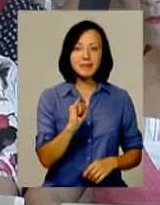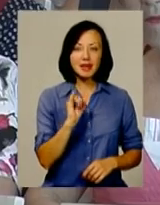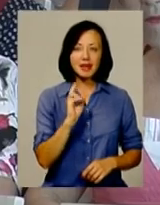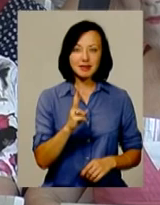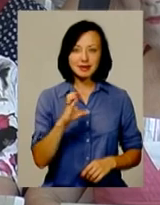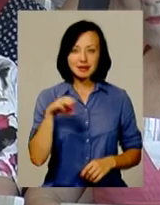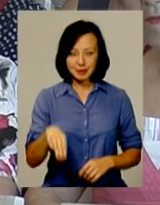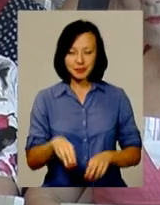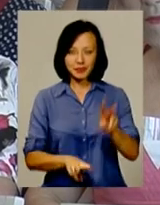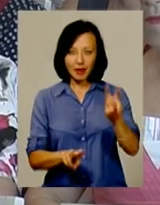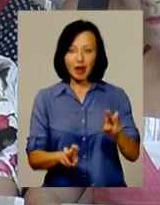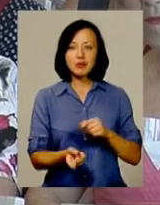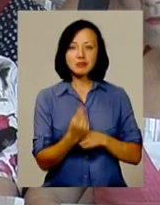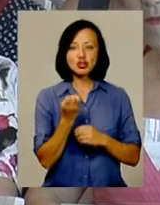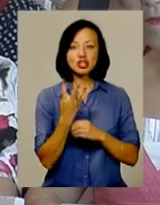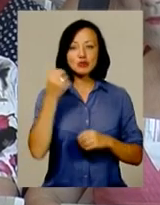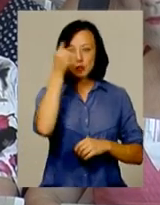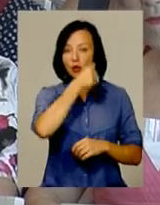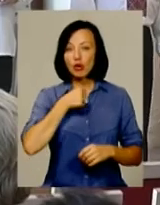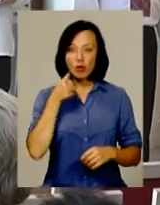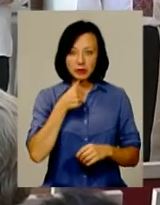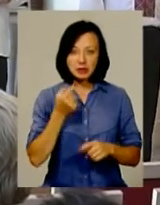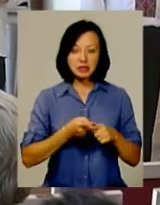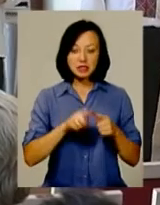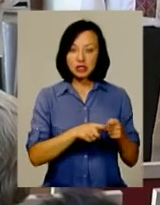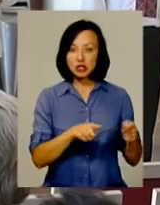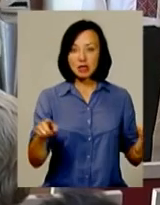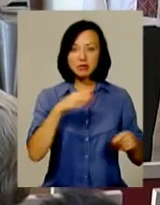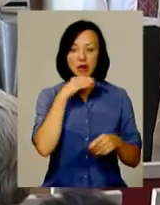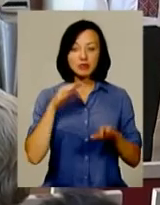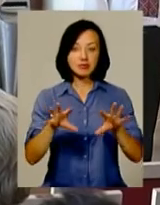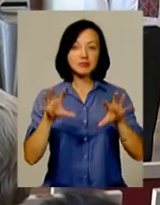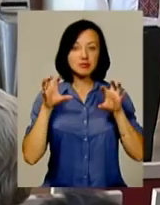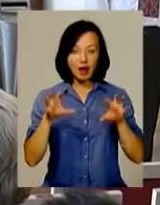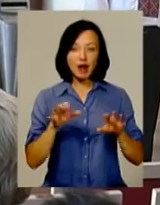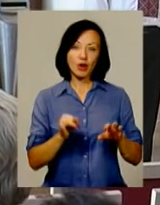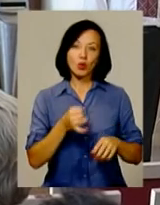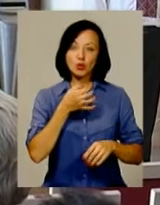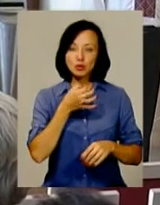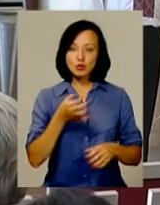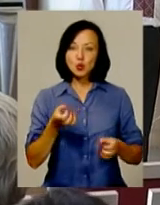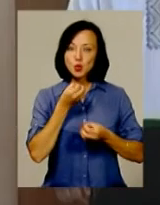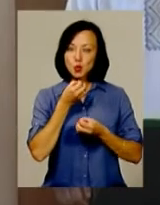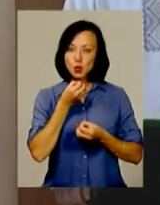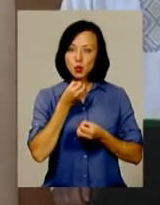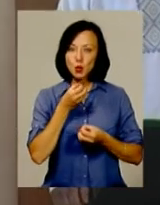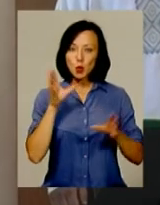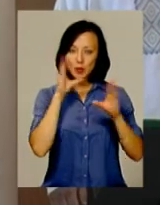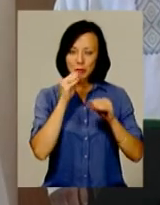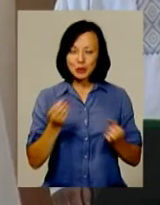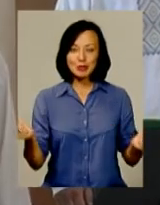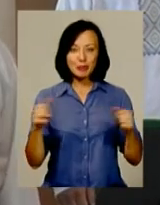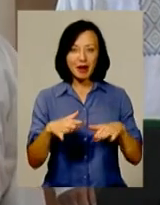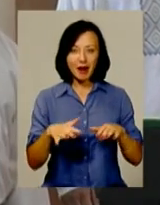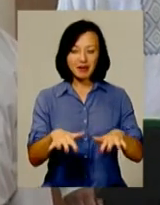року. За цей час колектив опанував чимало вокальних жанрів і тепер успішно збирає глядацькі зали. Нова програма із назвою